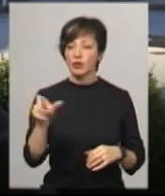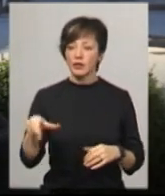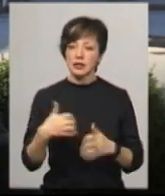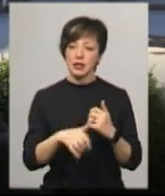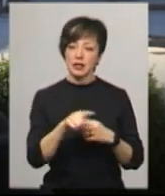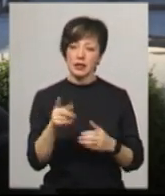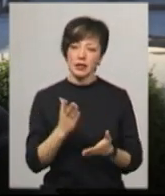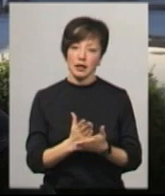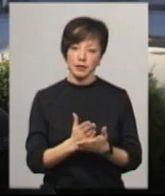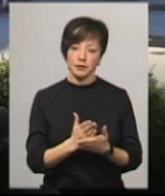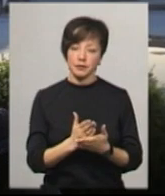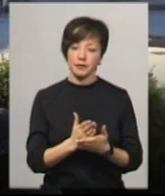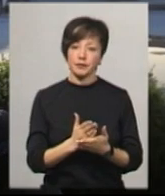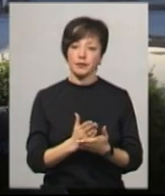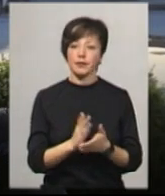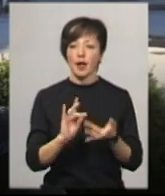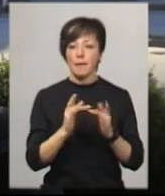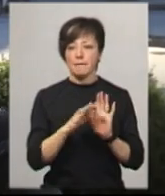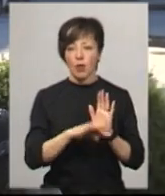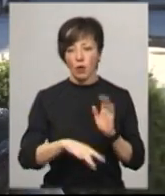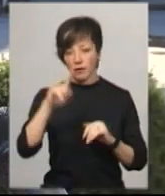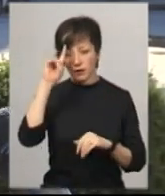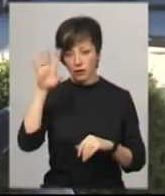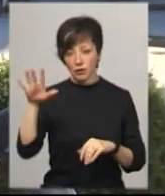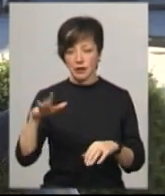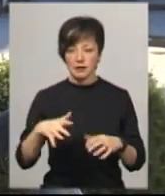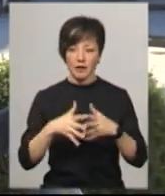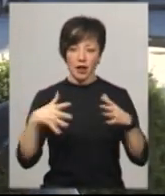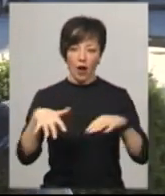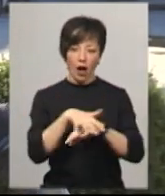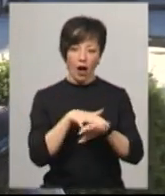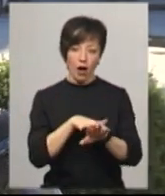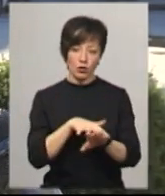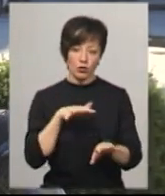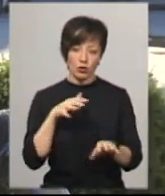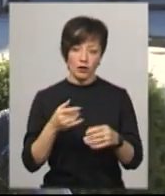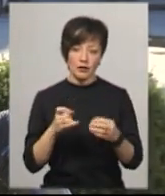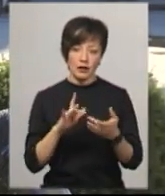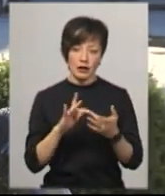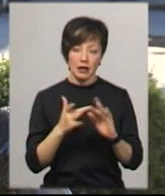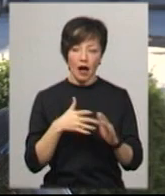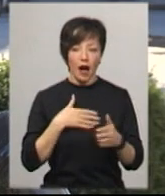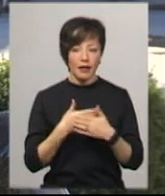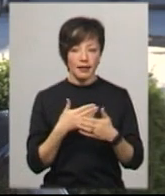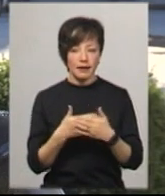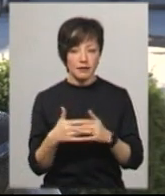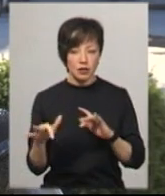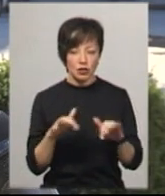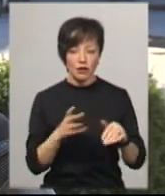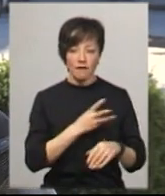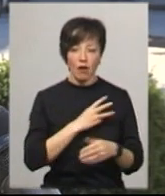Серед них є блогери відомі з великою аудиторією в інтернеті, активні громадські діячі,